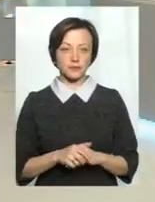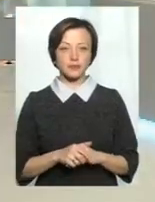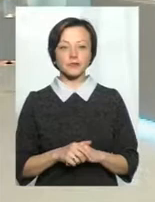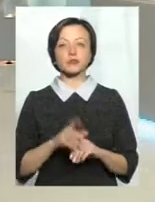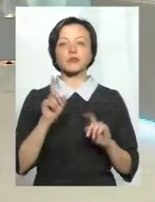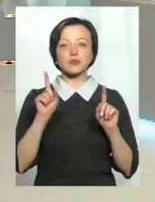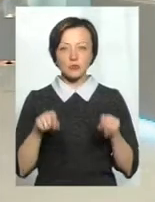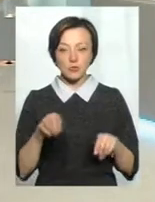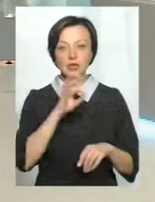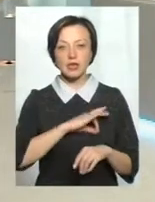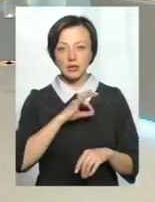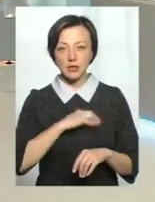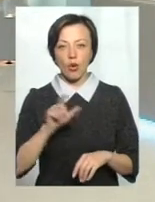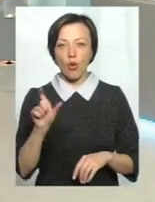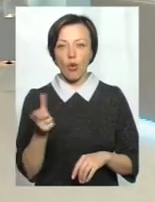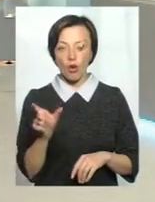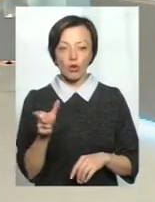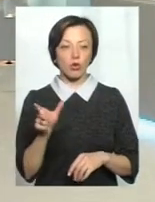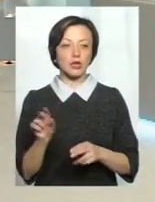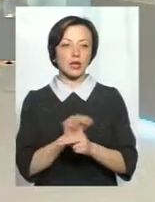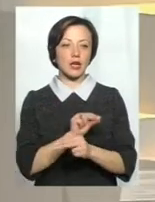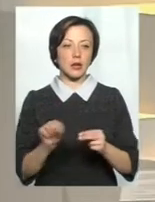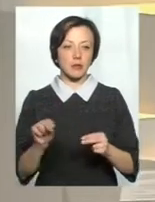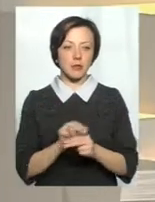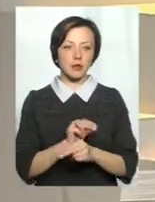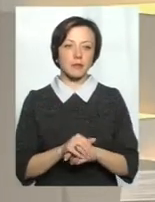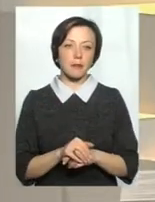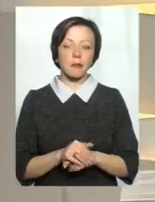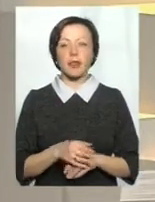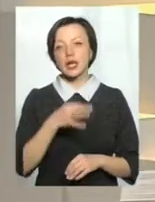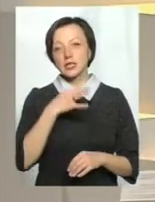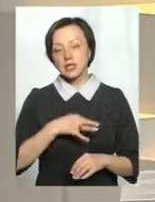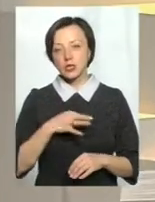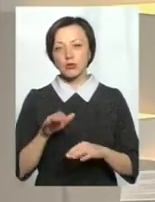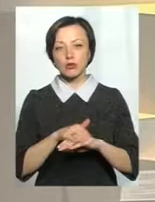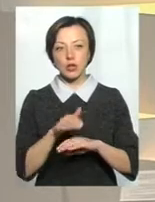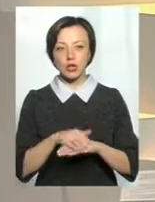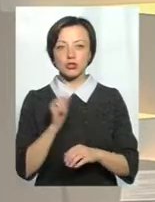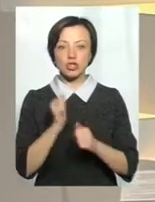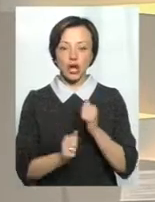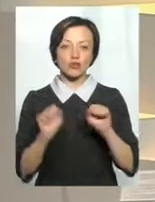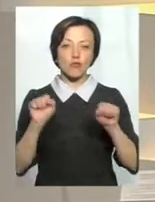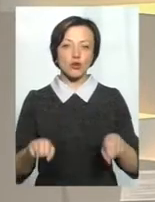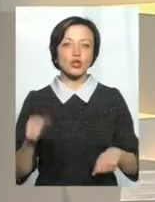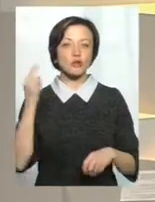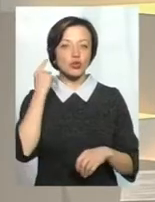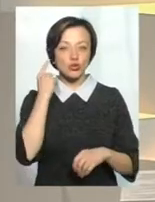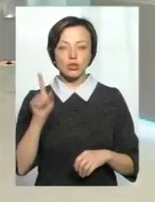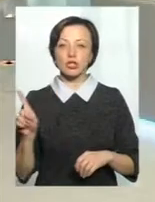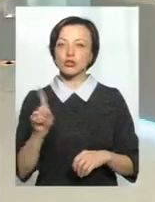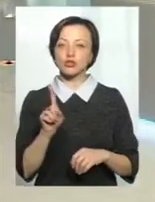теж приміняється голкотерапія. Скажіть, будь ласка, часто можна почути, що навіть